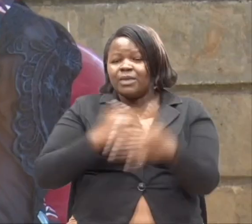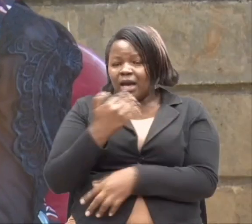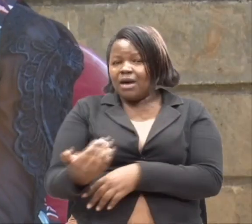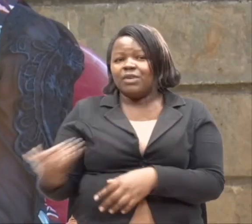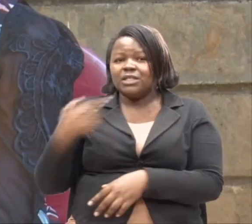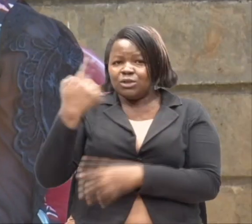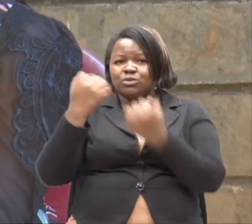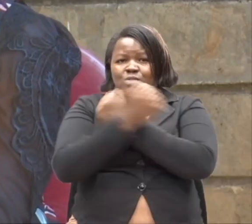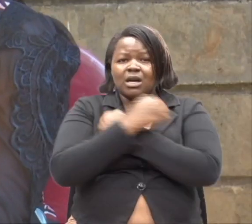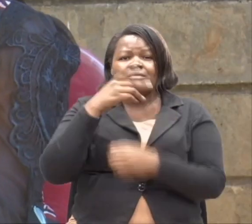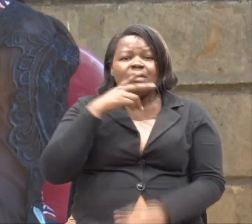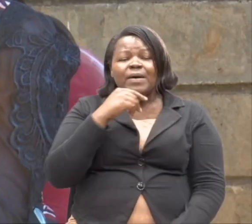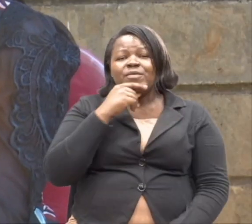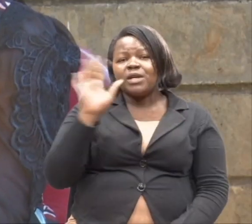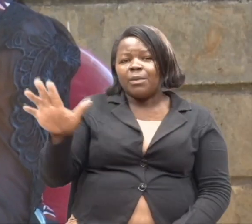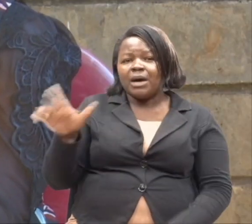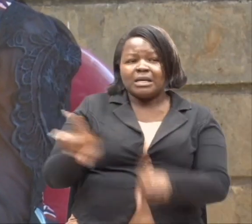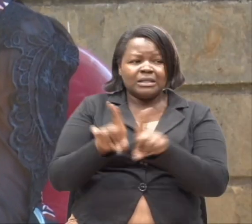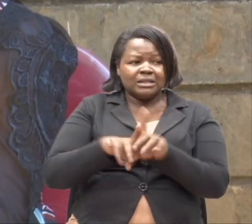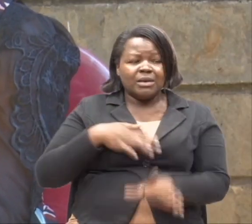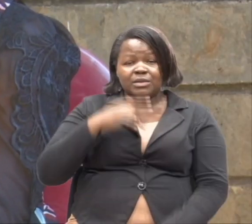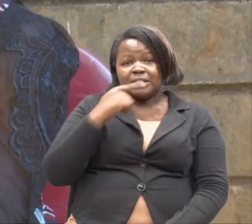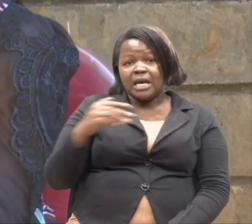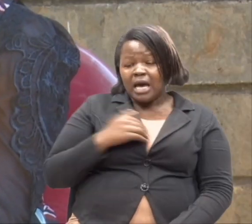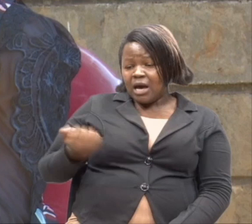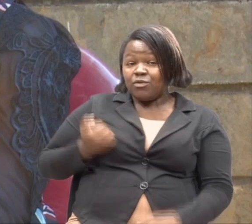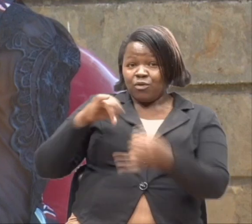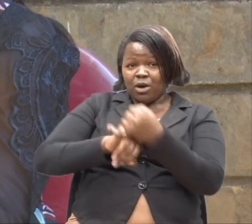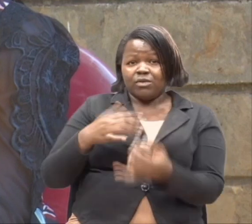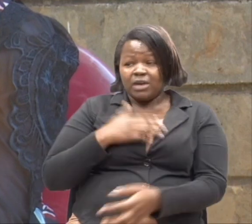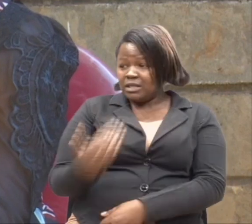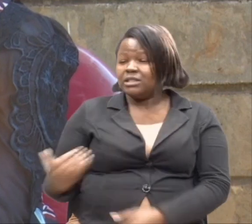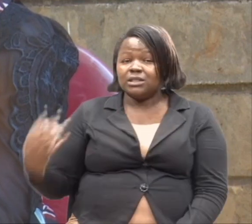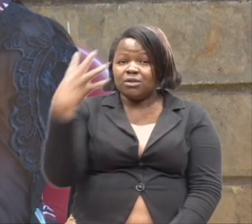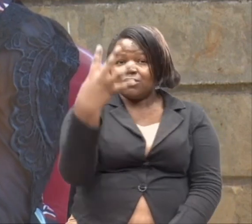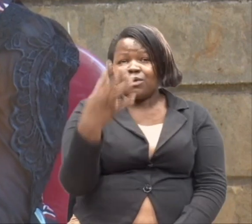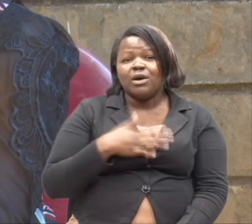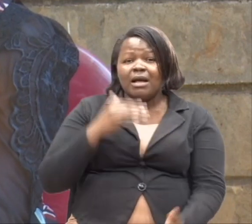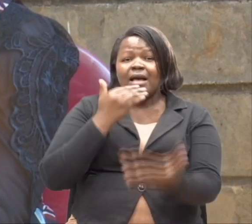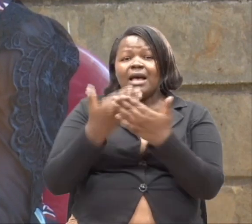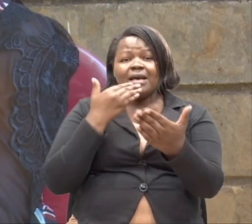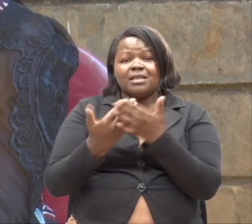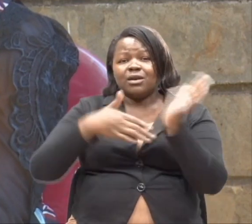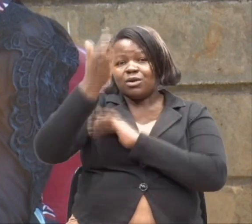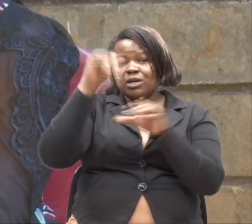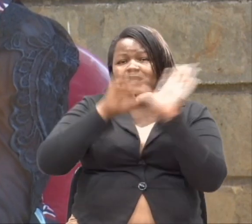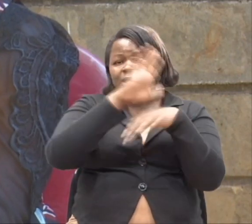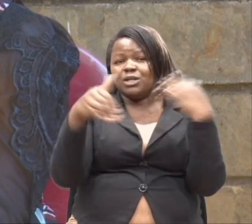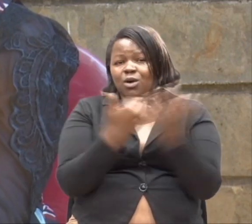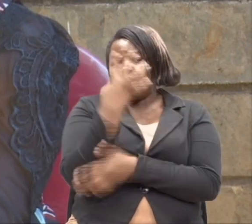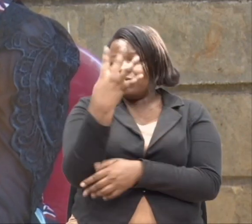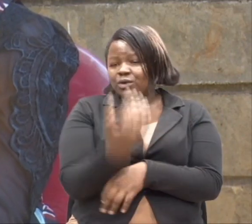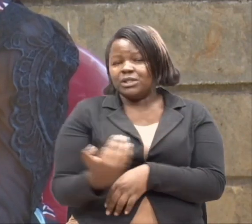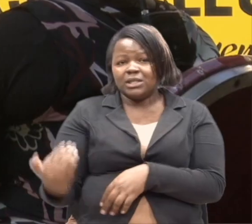Oke kama vile nimesema niku na muki na watoto wa nini. Nashukuru mungu ya kwamba katia hawa watoto wa nini.